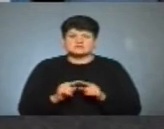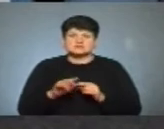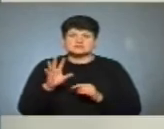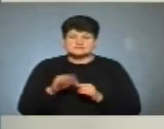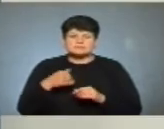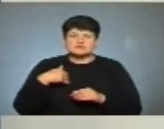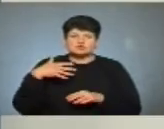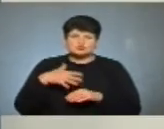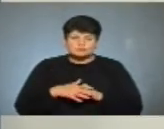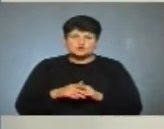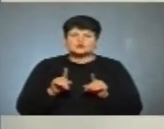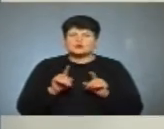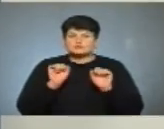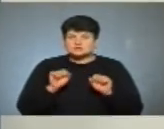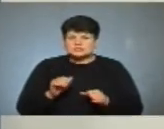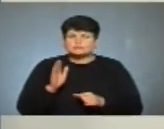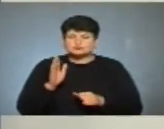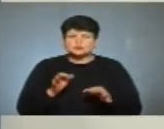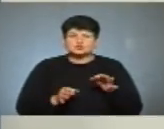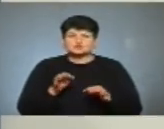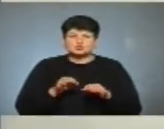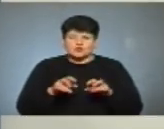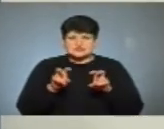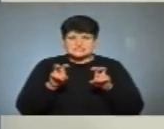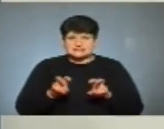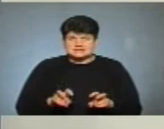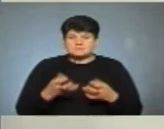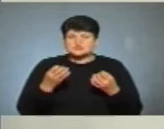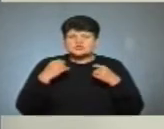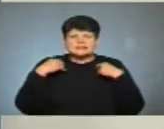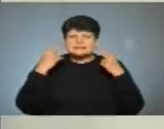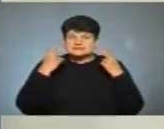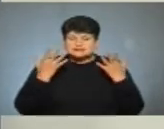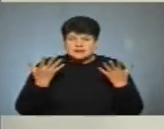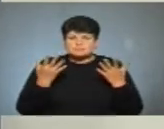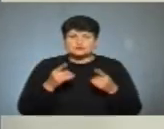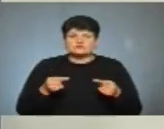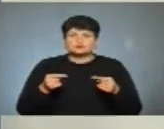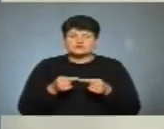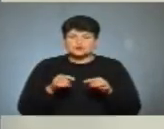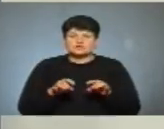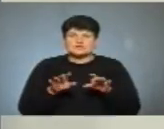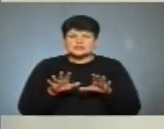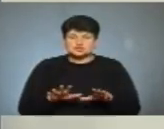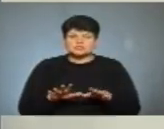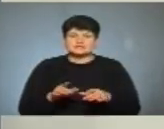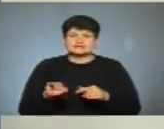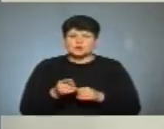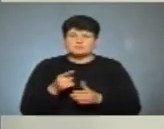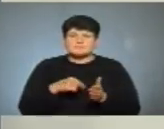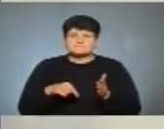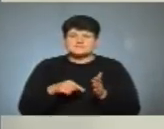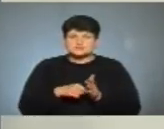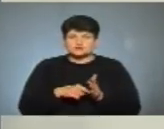все ми розуміємо, що можливо буде судове засідання, ми ще цього не знаємо, ну і відповідно також на рішення Тернопільської міської